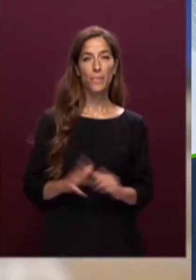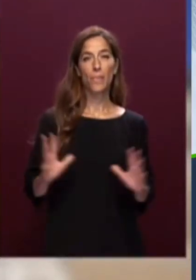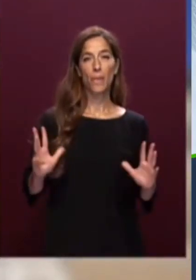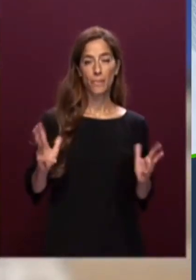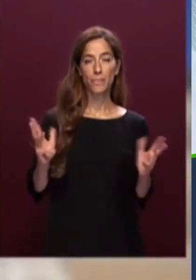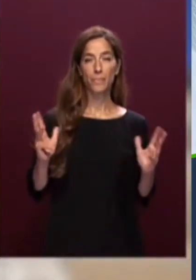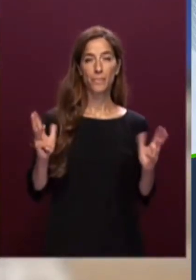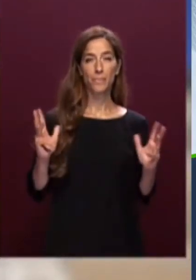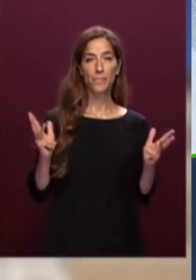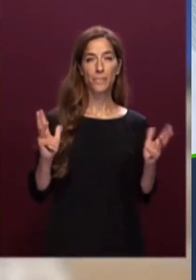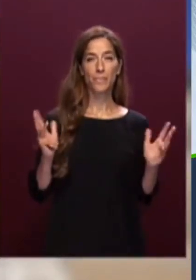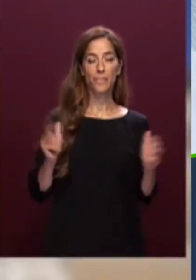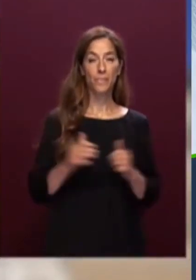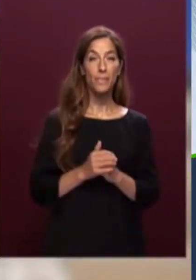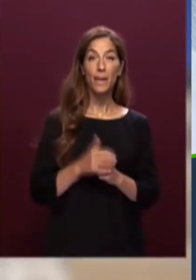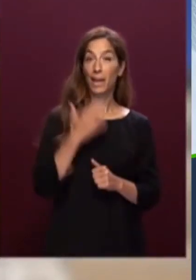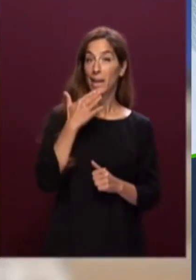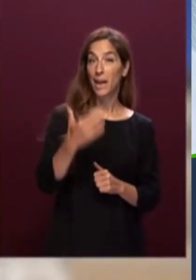Grazie